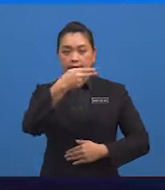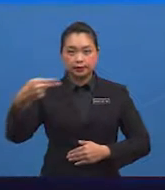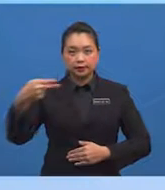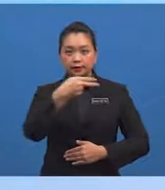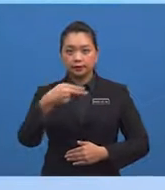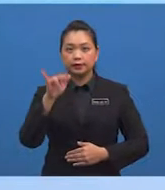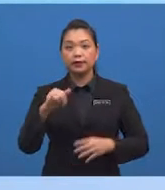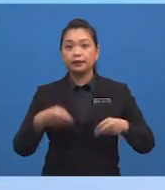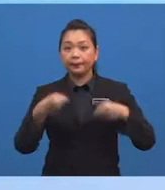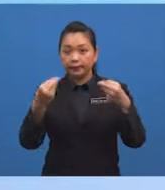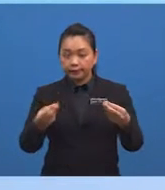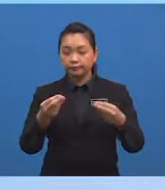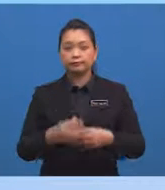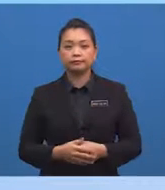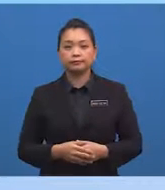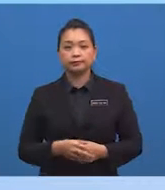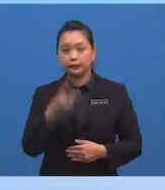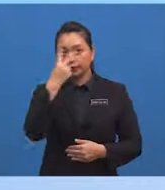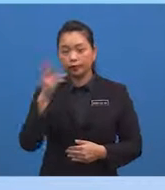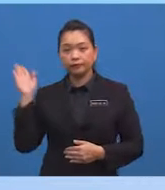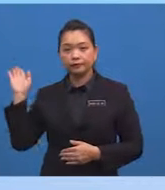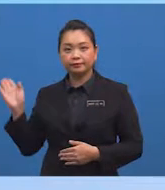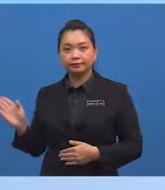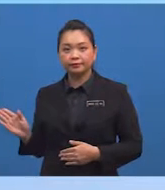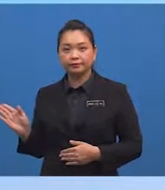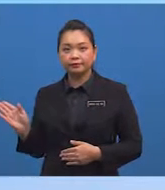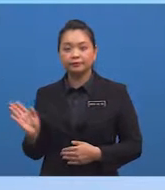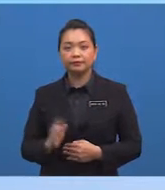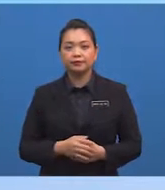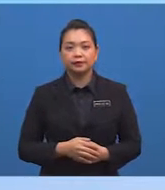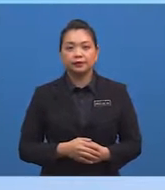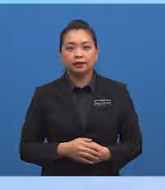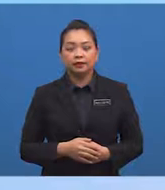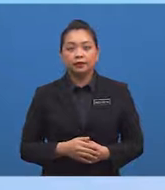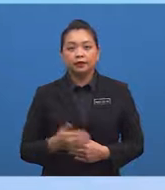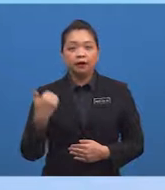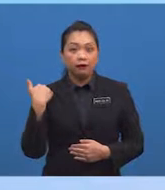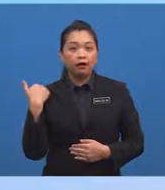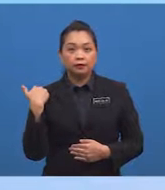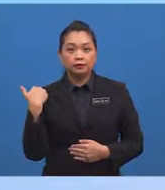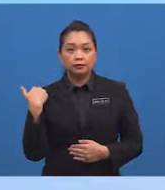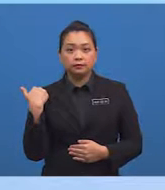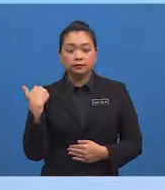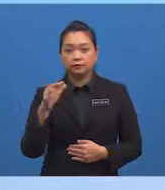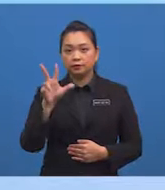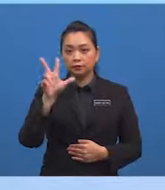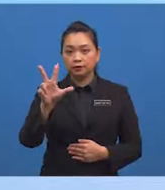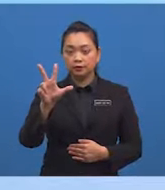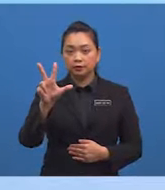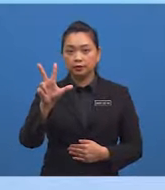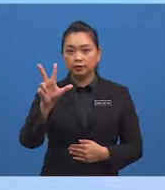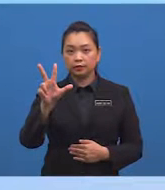diberi Perhatikan pada paparan Terdapat tiga garis lurus